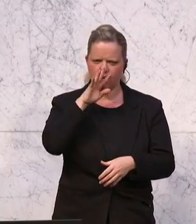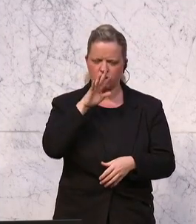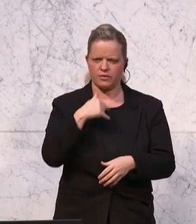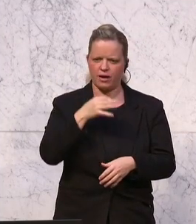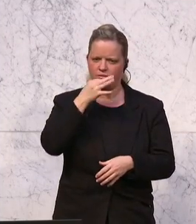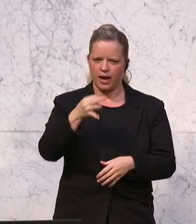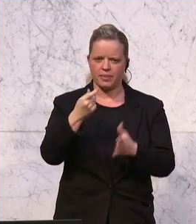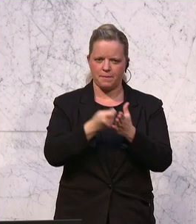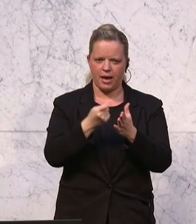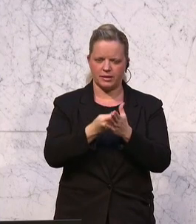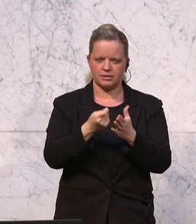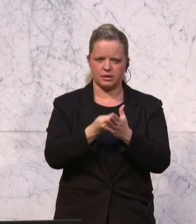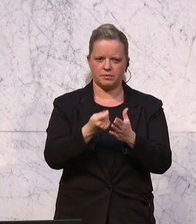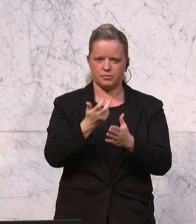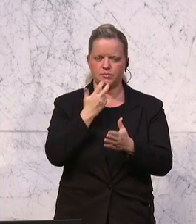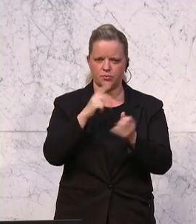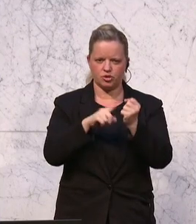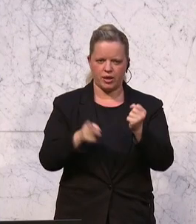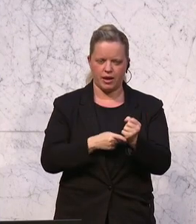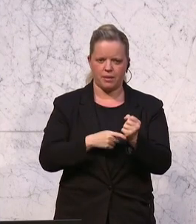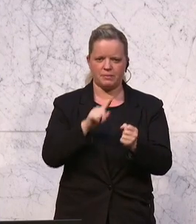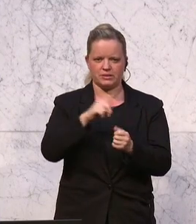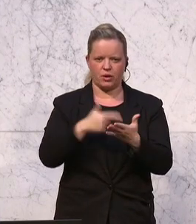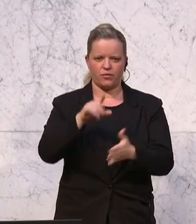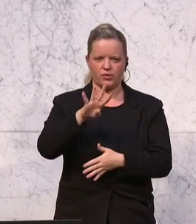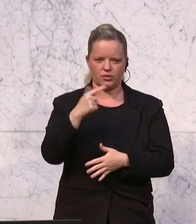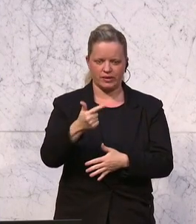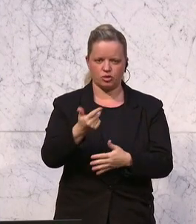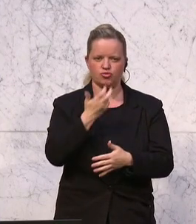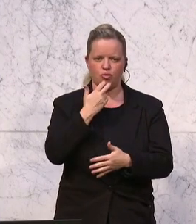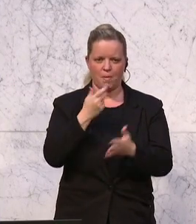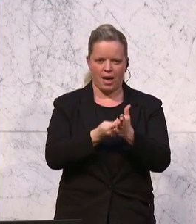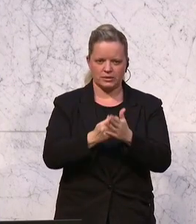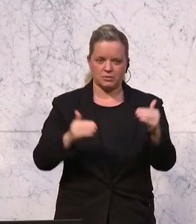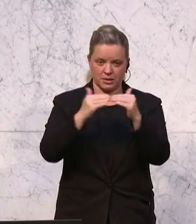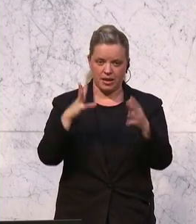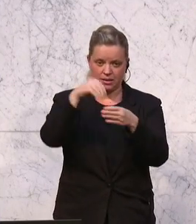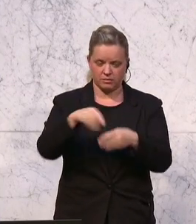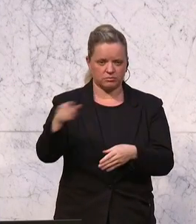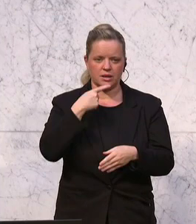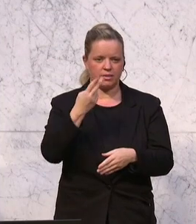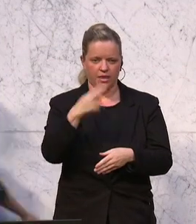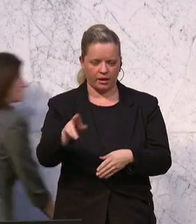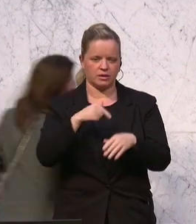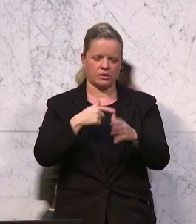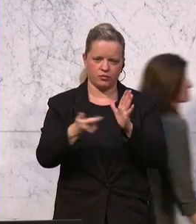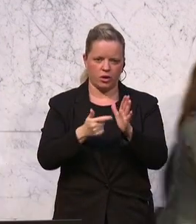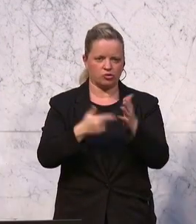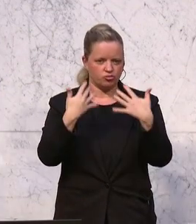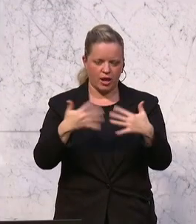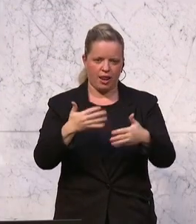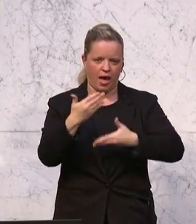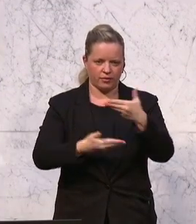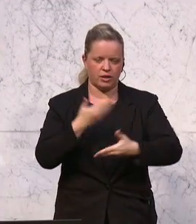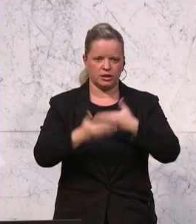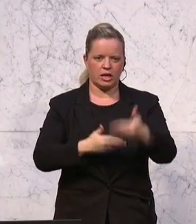für 2024 eine Strompreiskompensation enthalten? haben Nein gesagt. Ich fordere Sie wirklich auf, hier schnellstens zu handeln, um